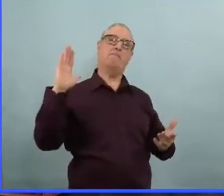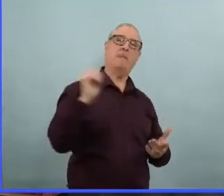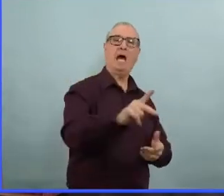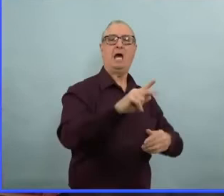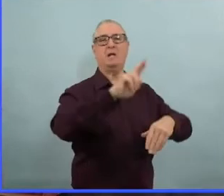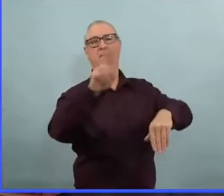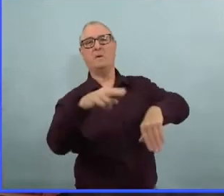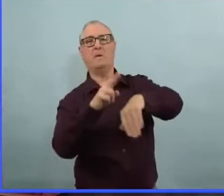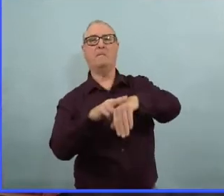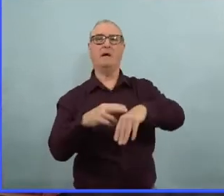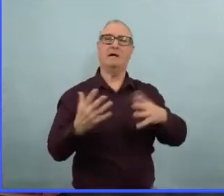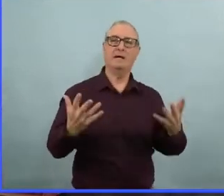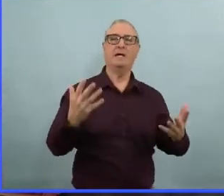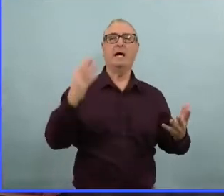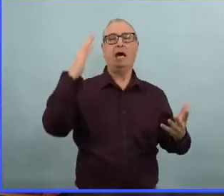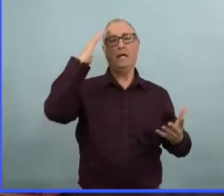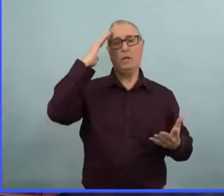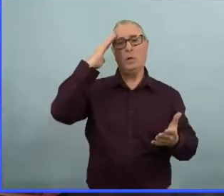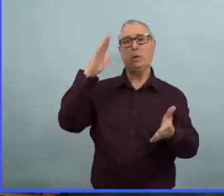normalité dans leur vie.